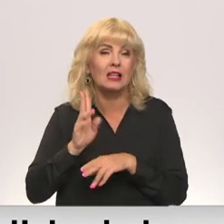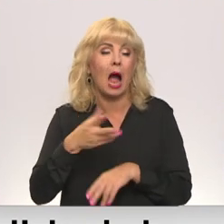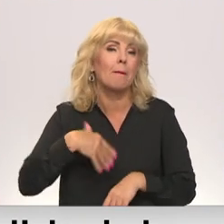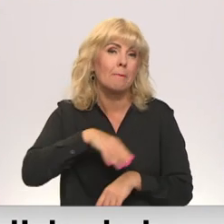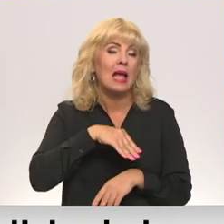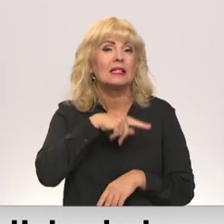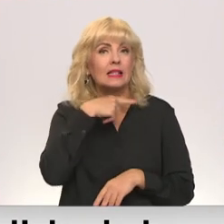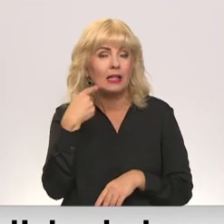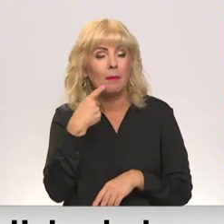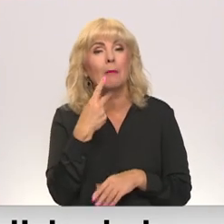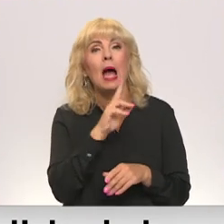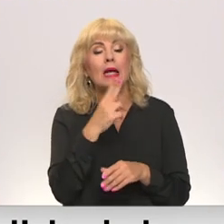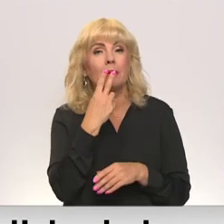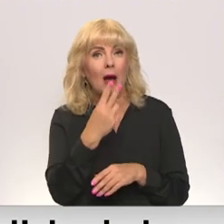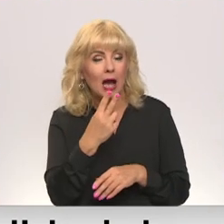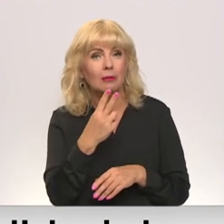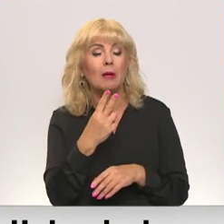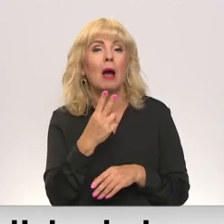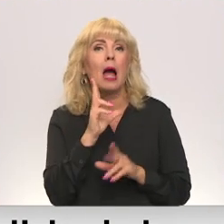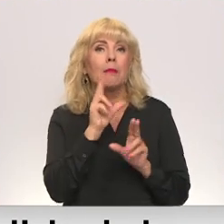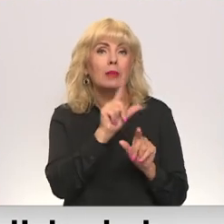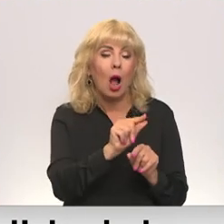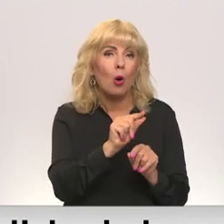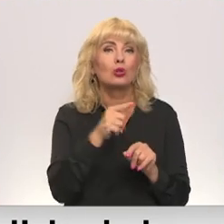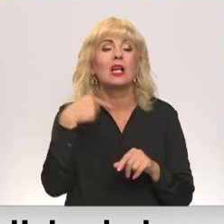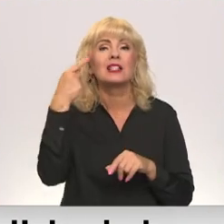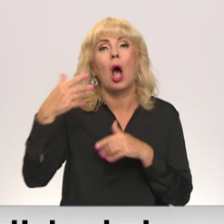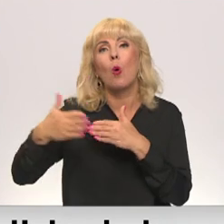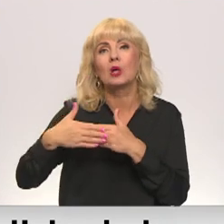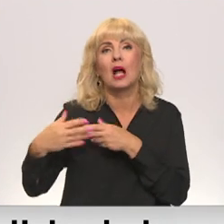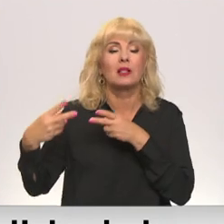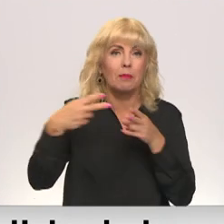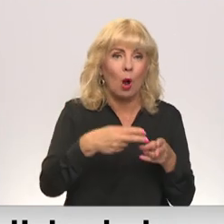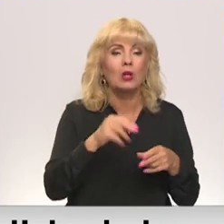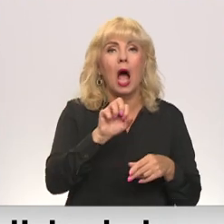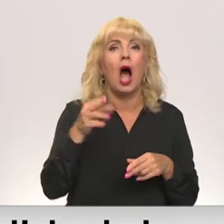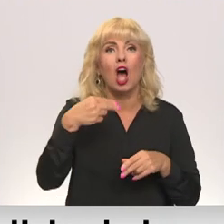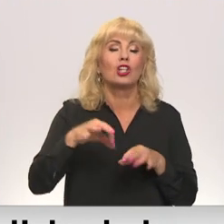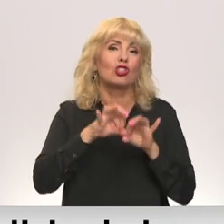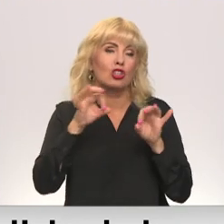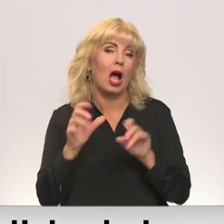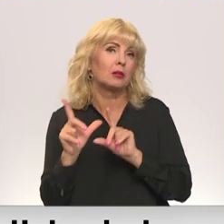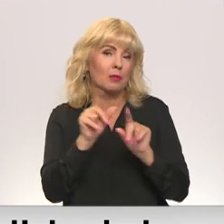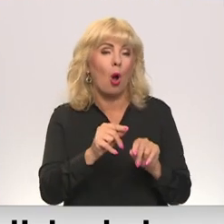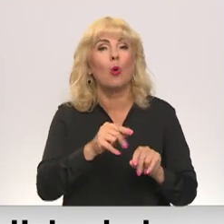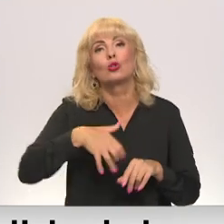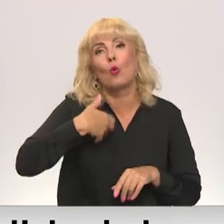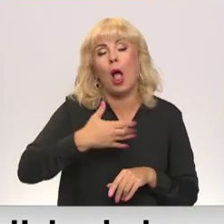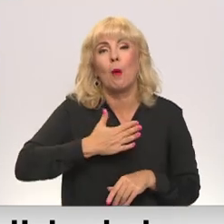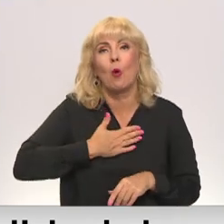Parādās tendence, ka mums braukā skolēni no vecēķiem, no saukrastiem un arī no ādrežiem ir sākuši braukāt skolēni uz mūsu skolu.